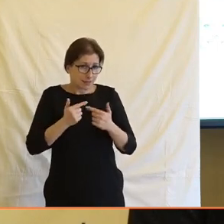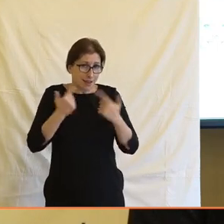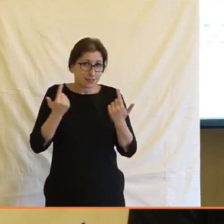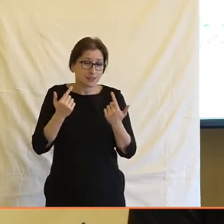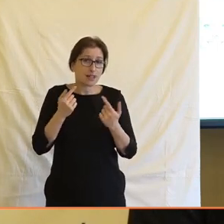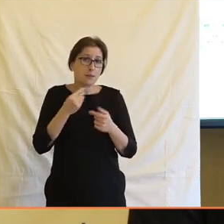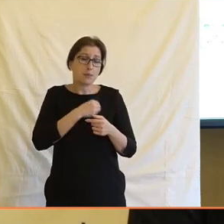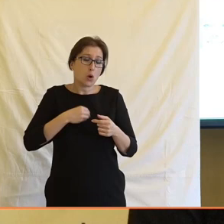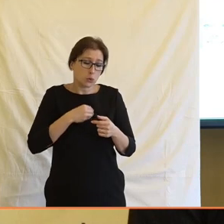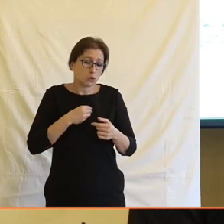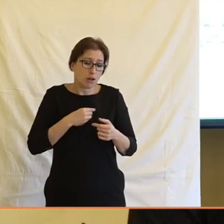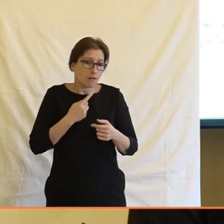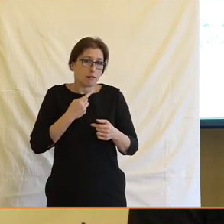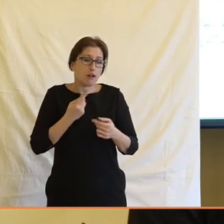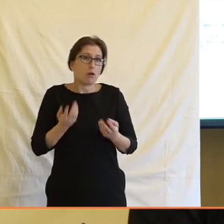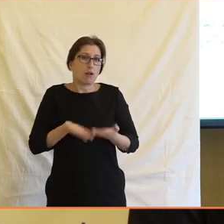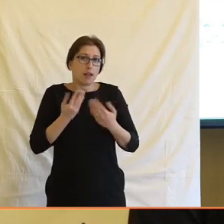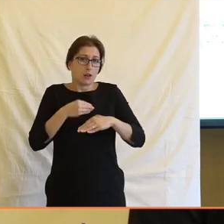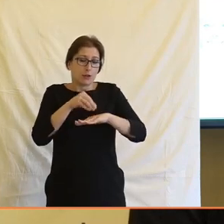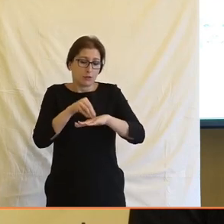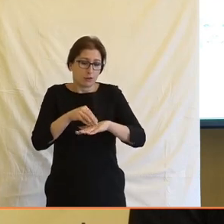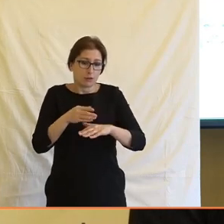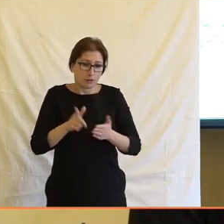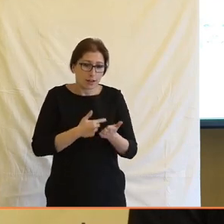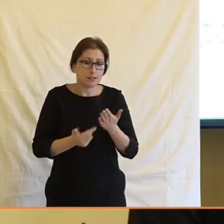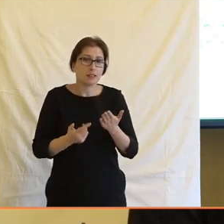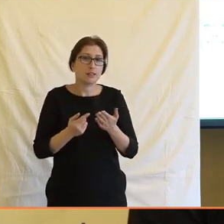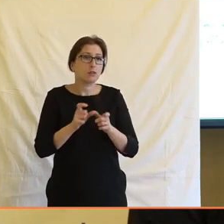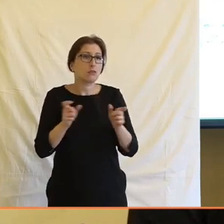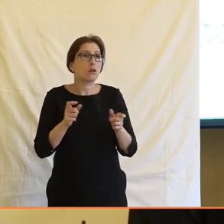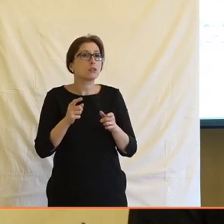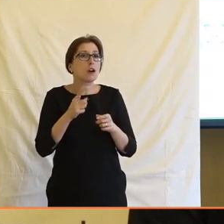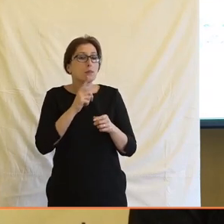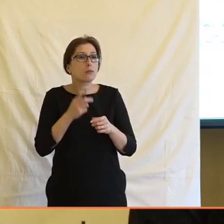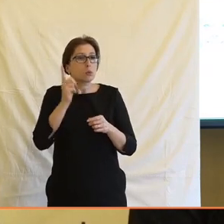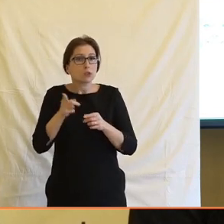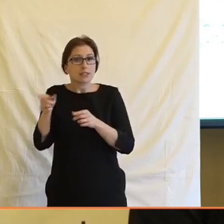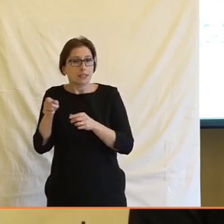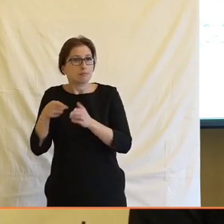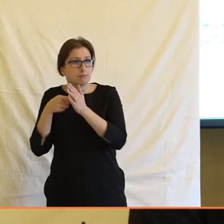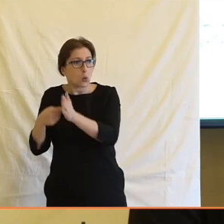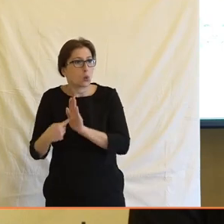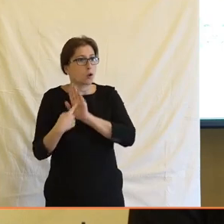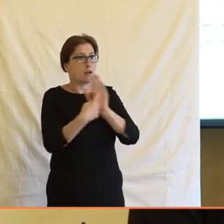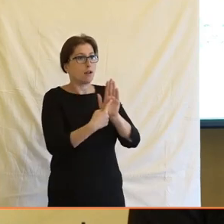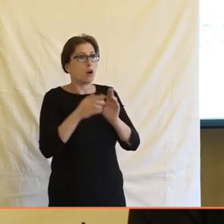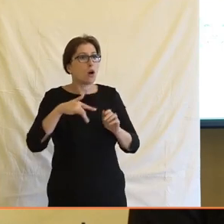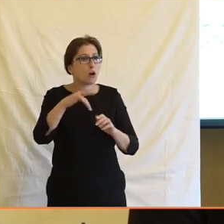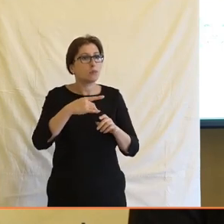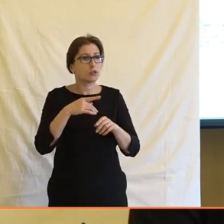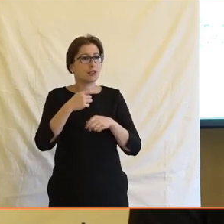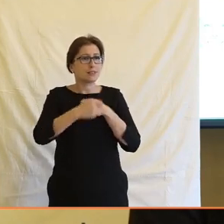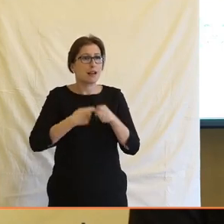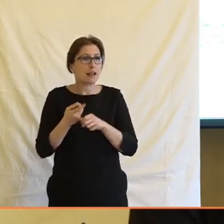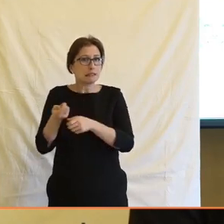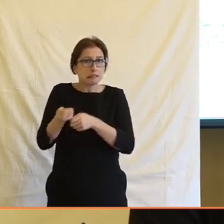a bohužel já si myslím, že jediné, co se s tím dá dělat, protože to násilné implementování a takové to, co občas vidíme, jak je to násilu